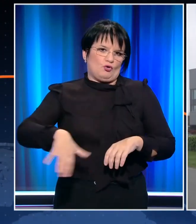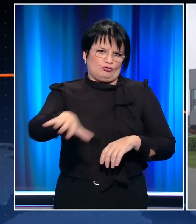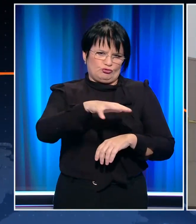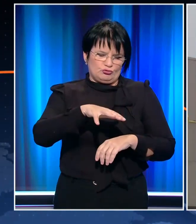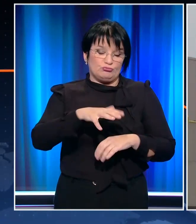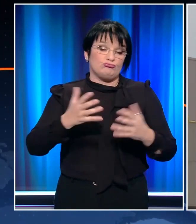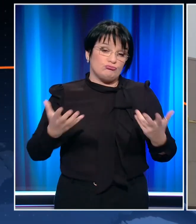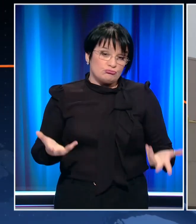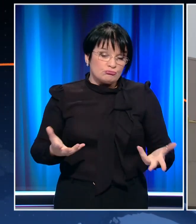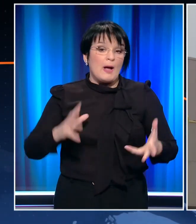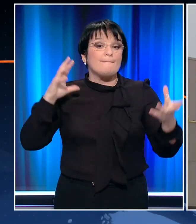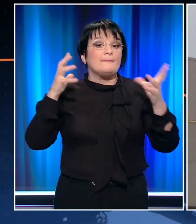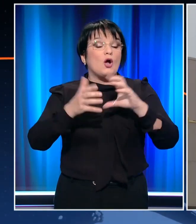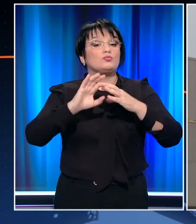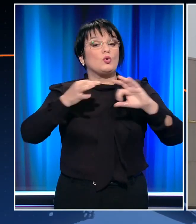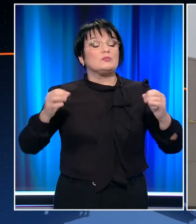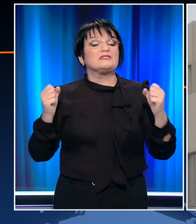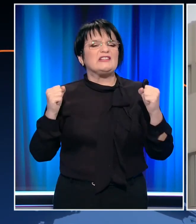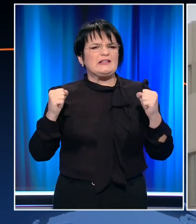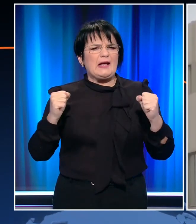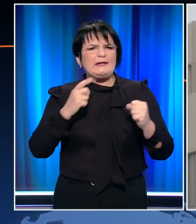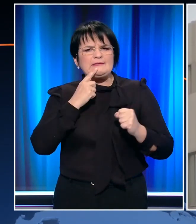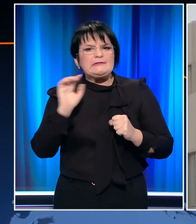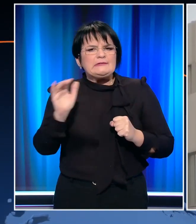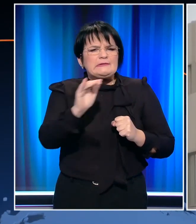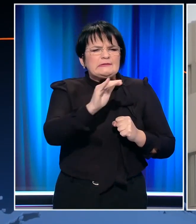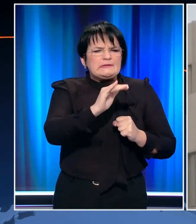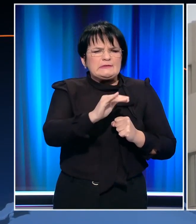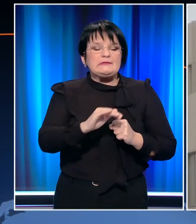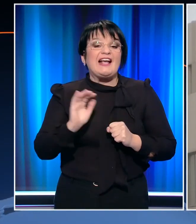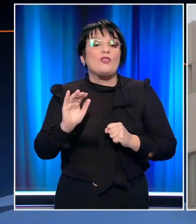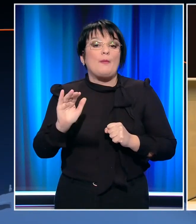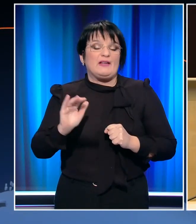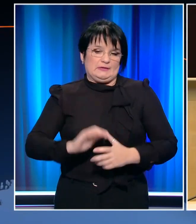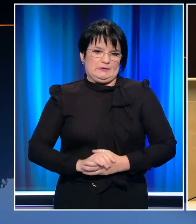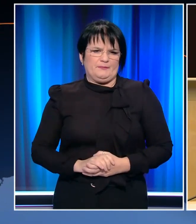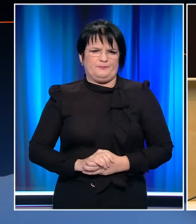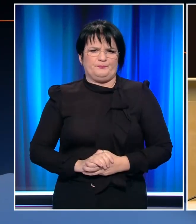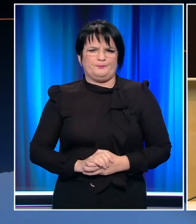Παρόλα αυτά, ο Παγκόσμιος Οργανισμός Υγείας απευθύνει δραματική προειδοποίηση.